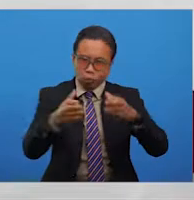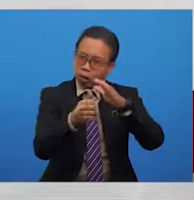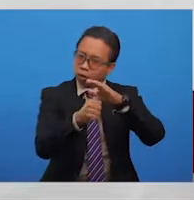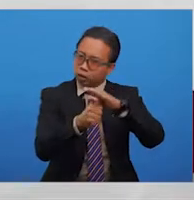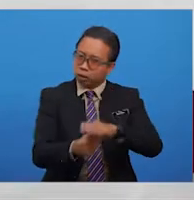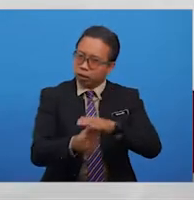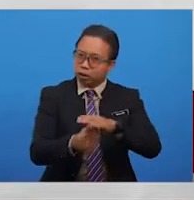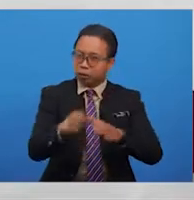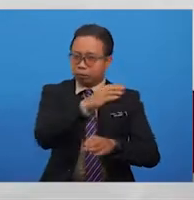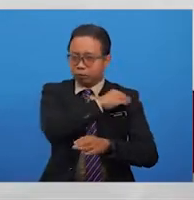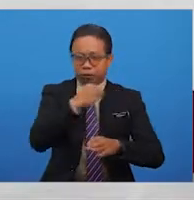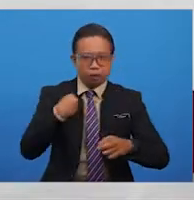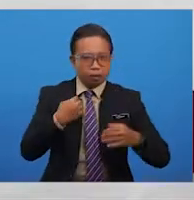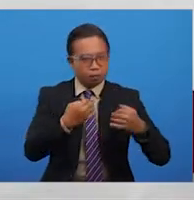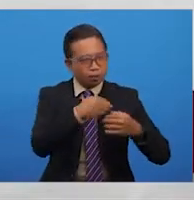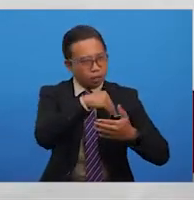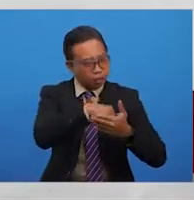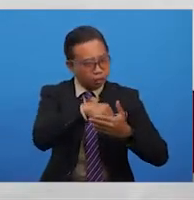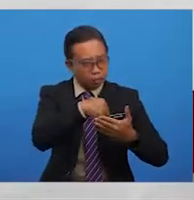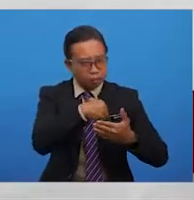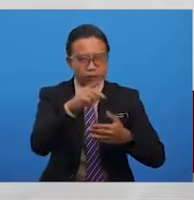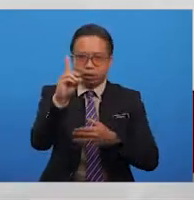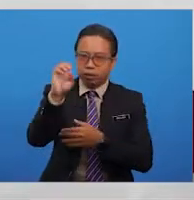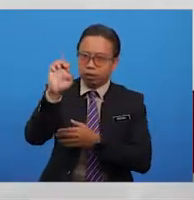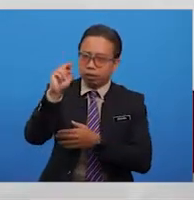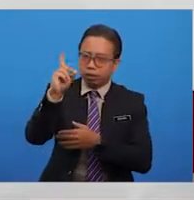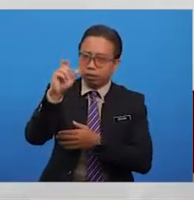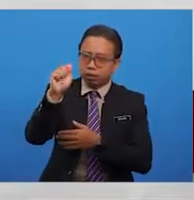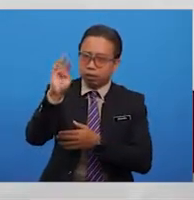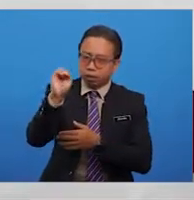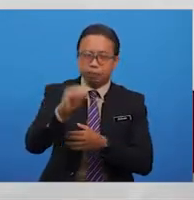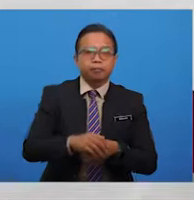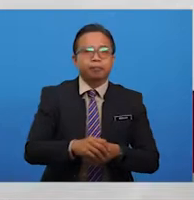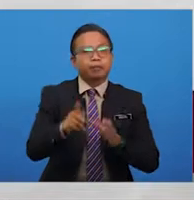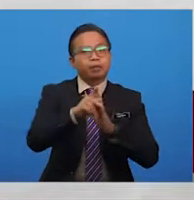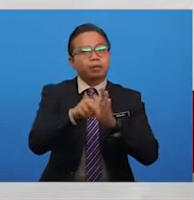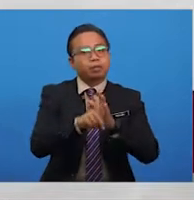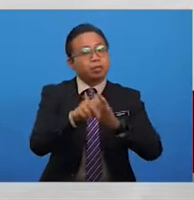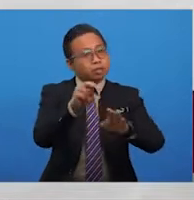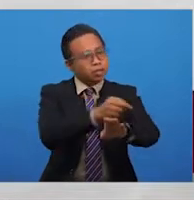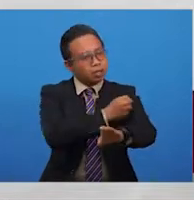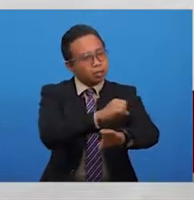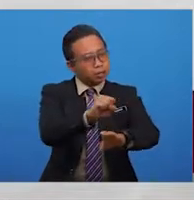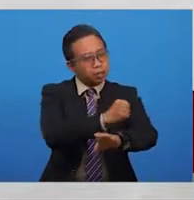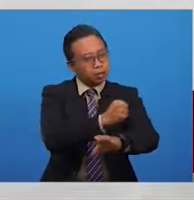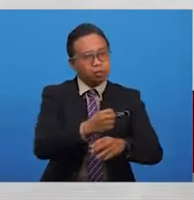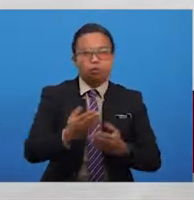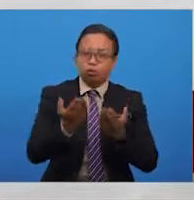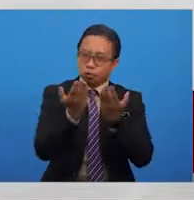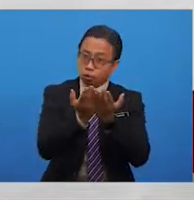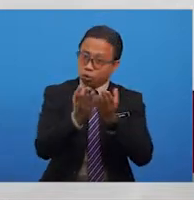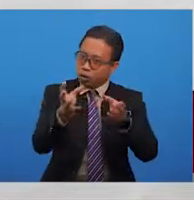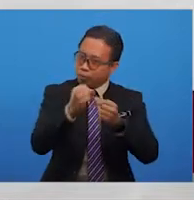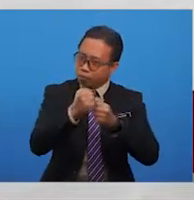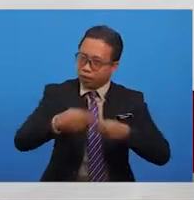kezaliman dan menyimpan perasaan dendam. Walaubagaimanapun, penyajak masih bersyukur kerana berpeluang